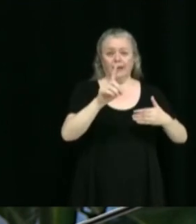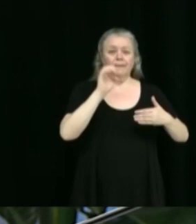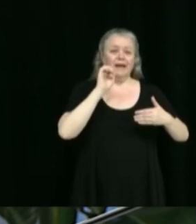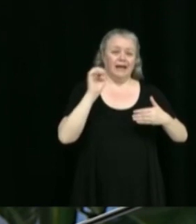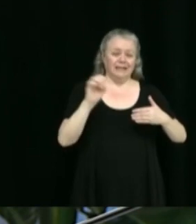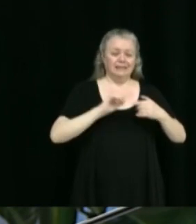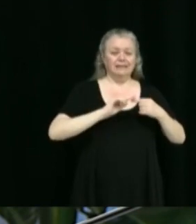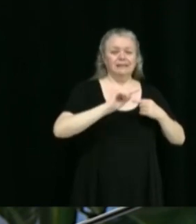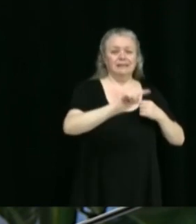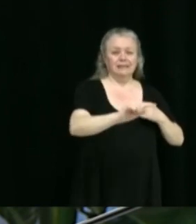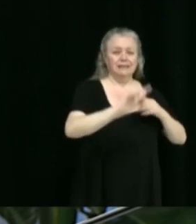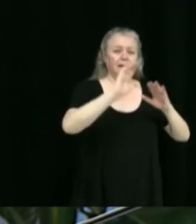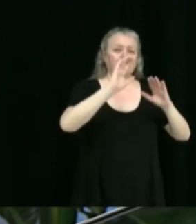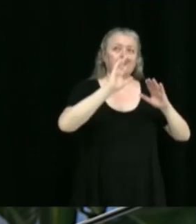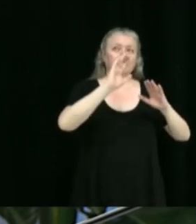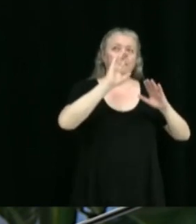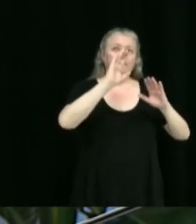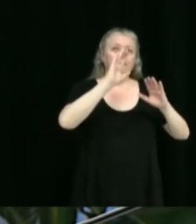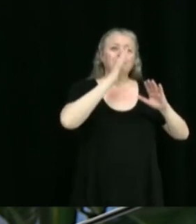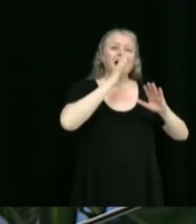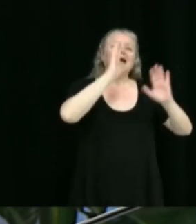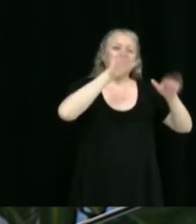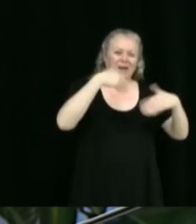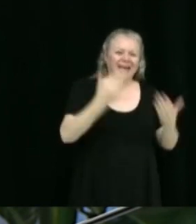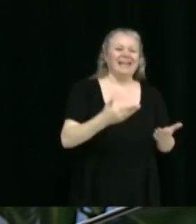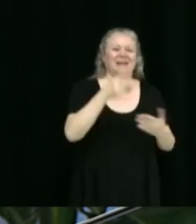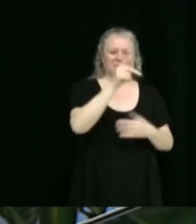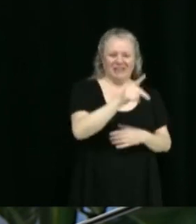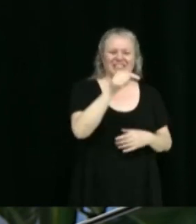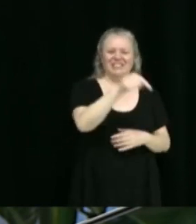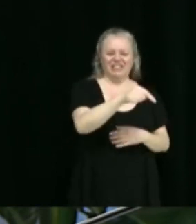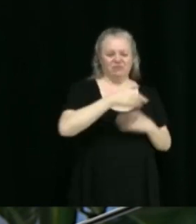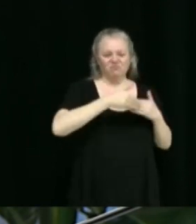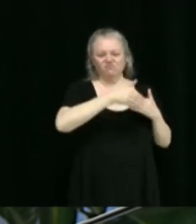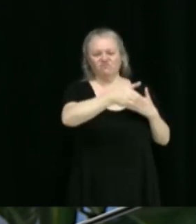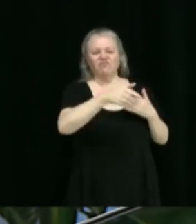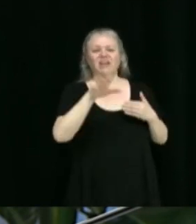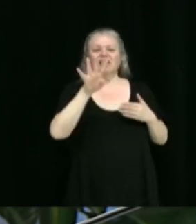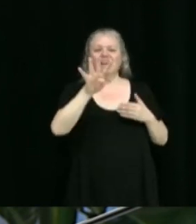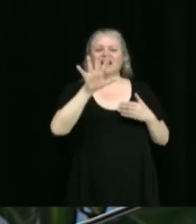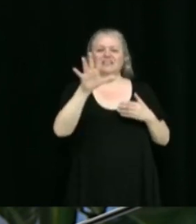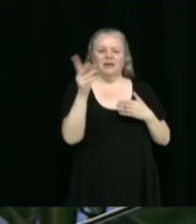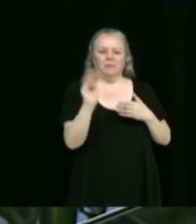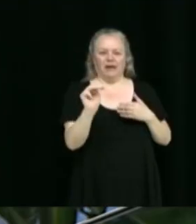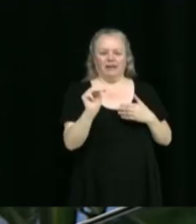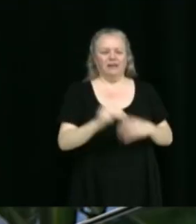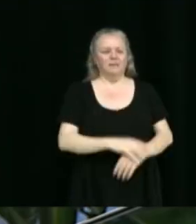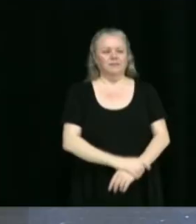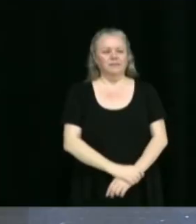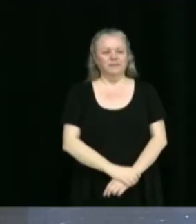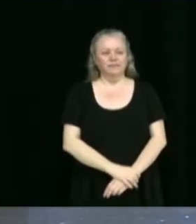vers la rue Marie-Mère-Pagée, mère Marie-Pagée sur une distance d'environ 45 mètres.